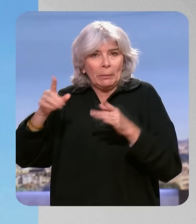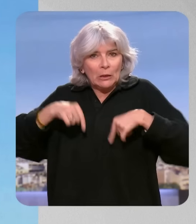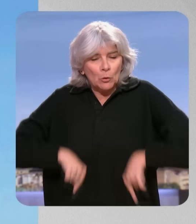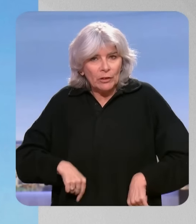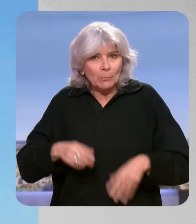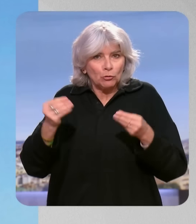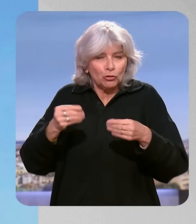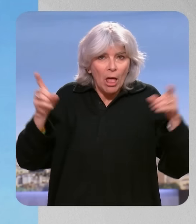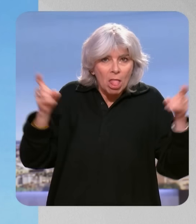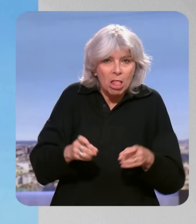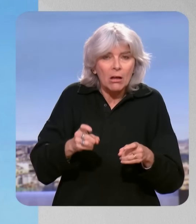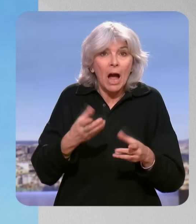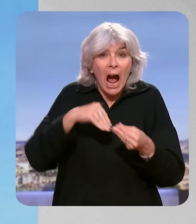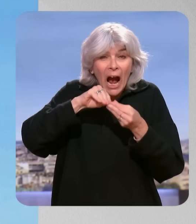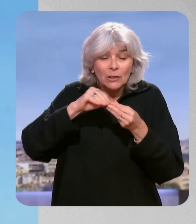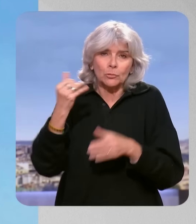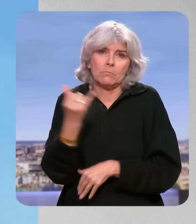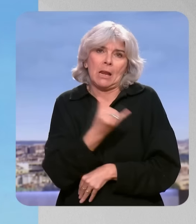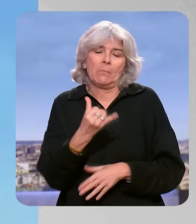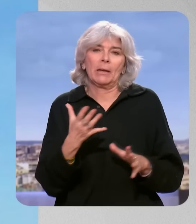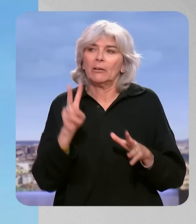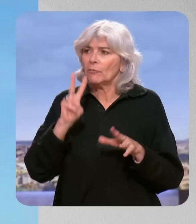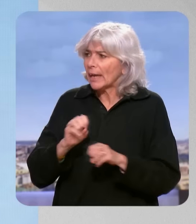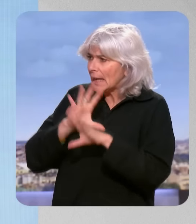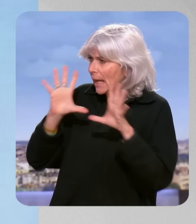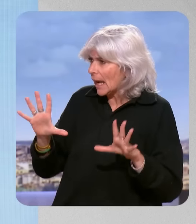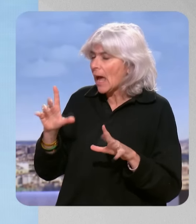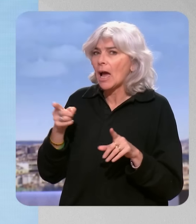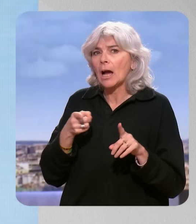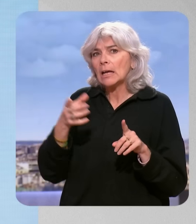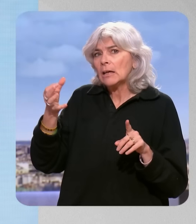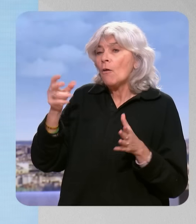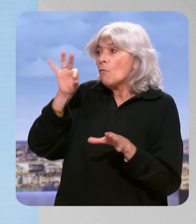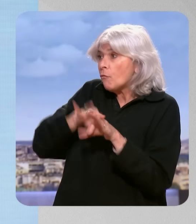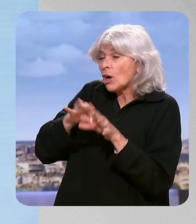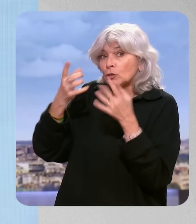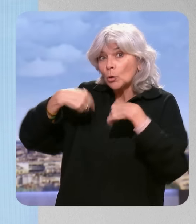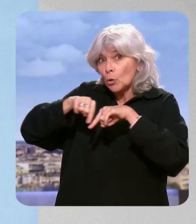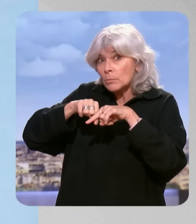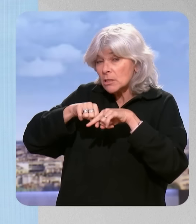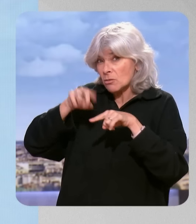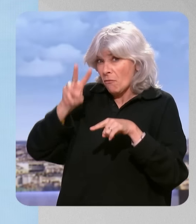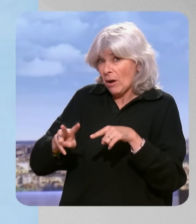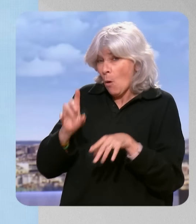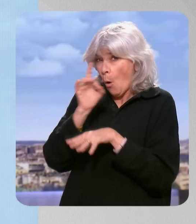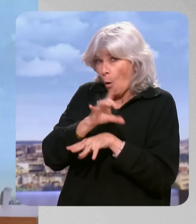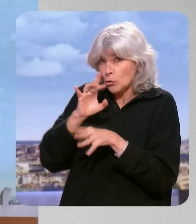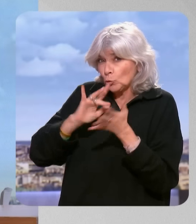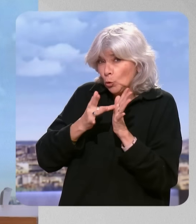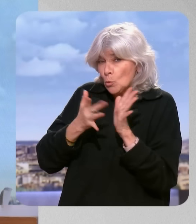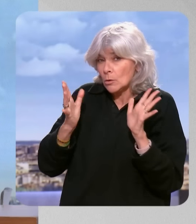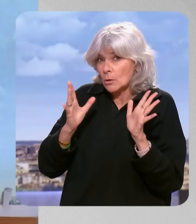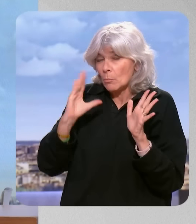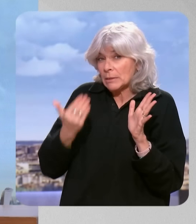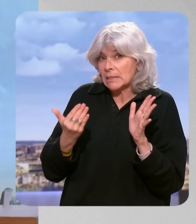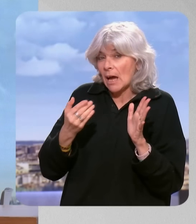Donc en rajouter encore n'est pas raisonnable. Soyons clairs, Charles de Courson, tout ce que vous avez voté en commission a finalement été rejeté par le vote de